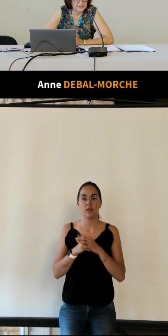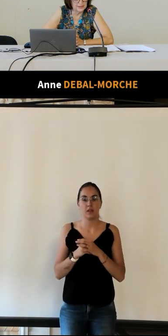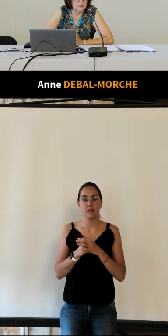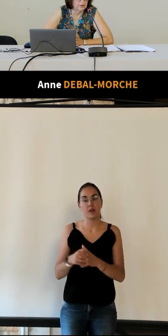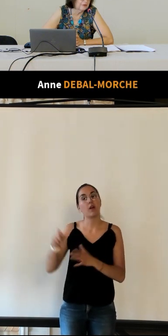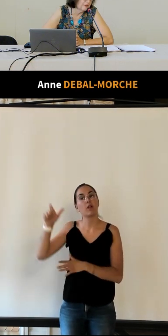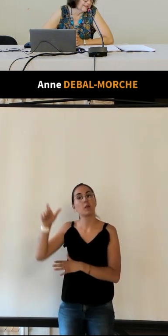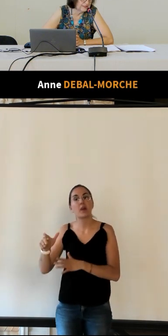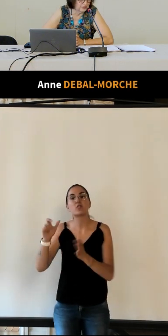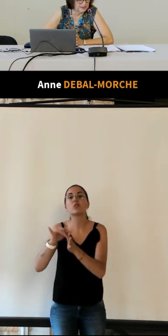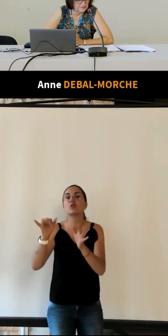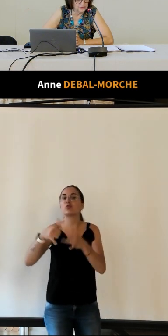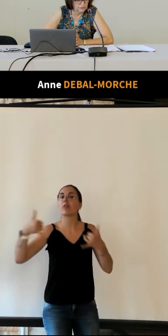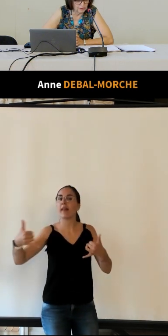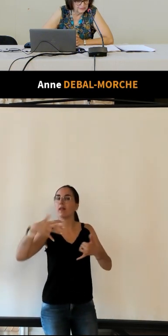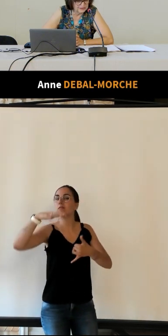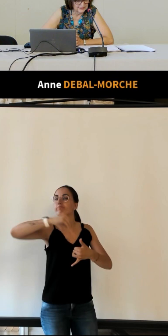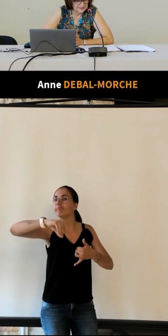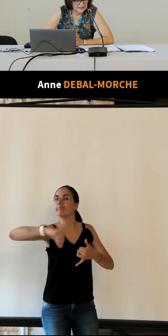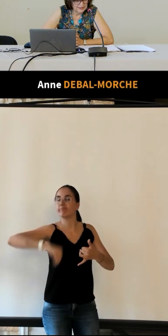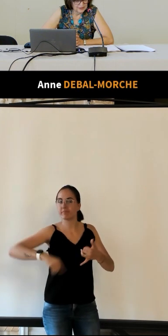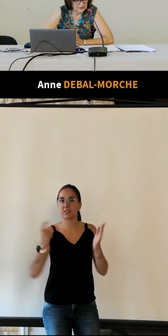journaliste dans l'article de 1930